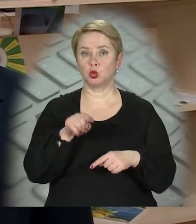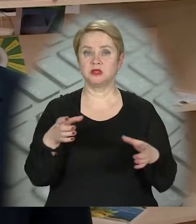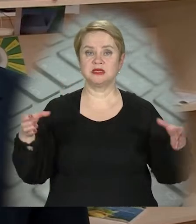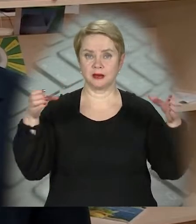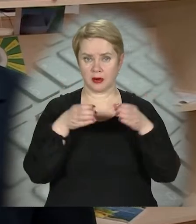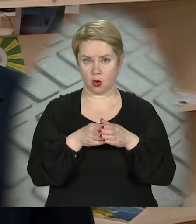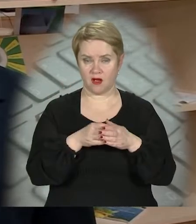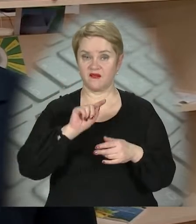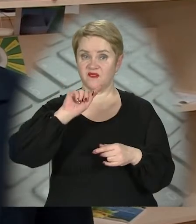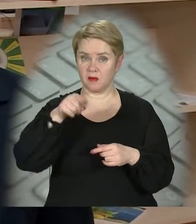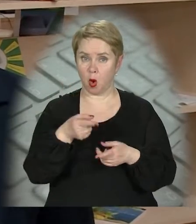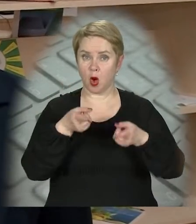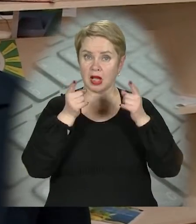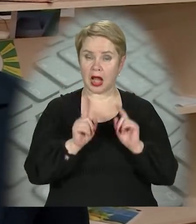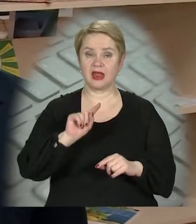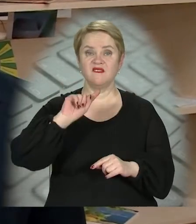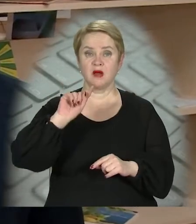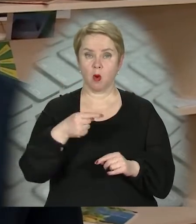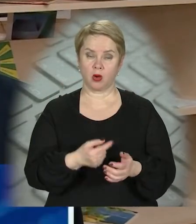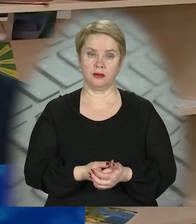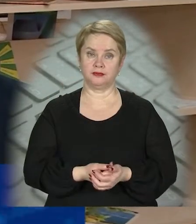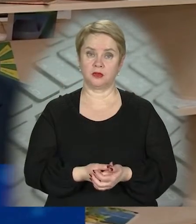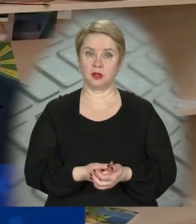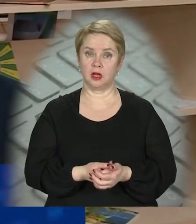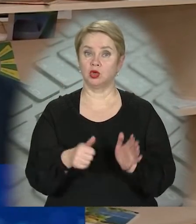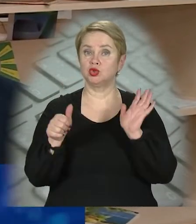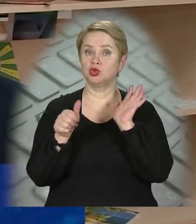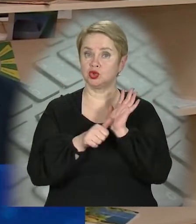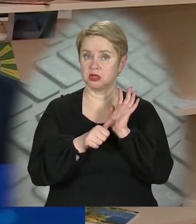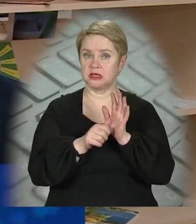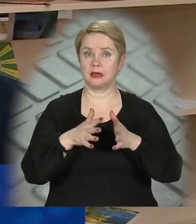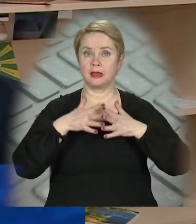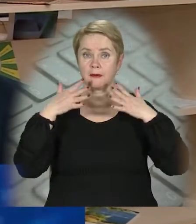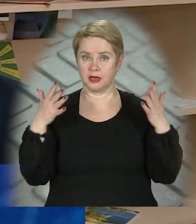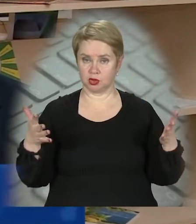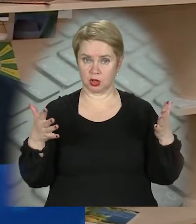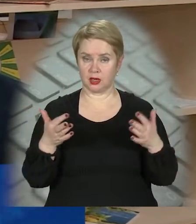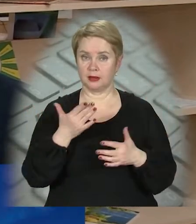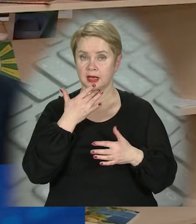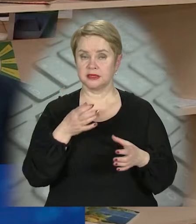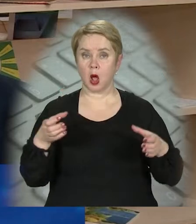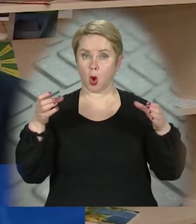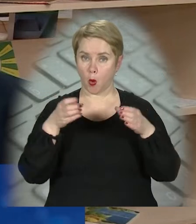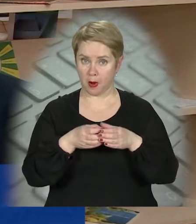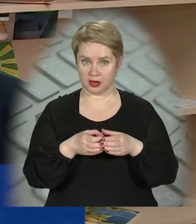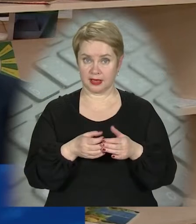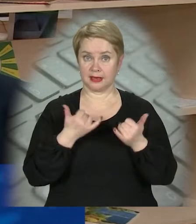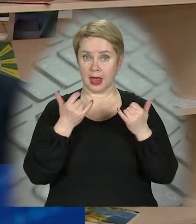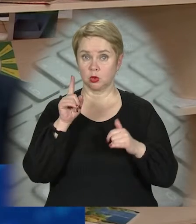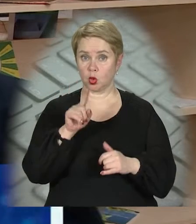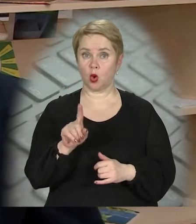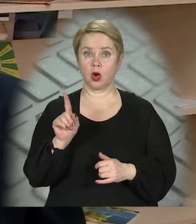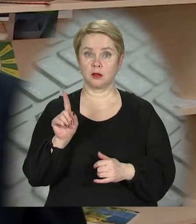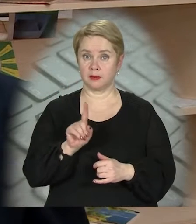вимоги, реальні вимоги, шести найбільших національних компаній, для того,